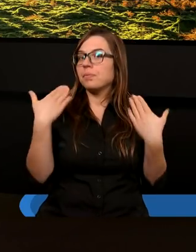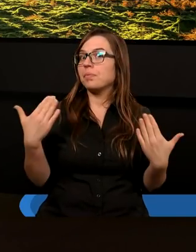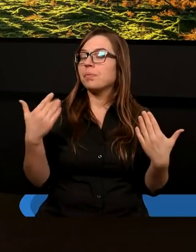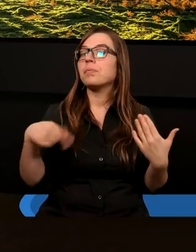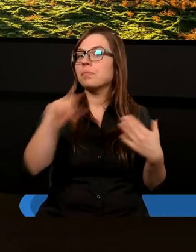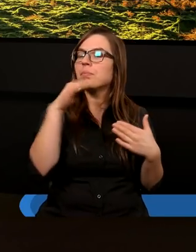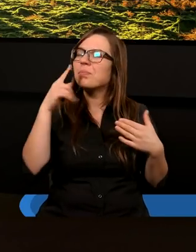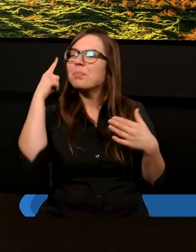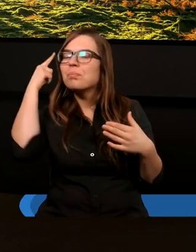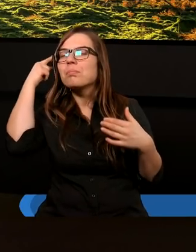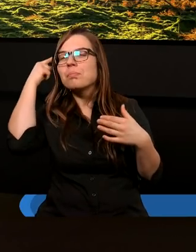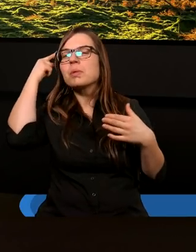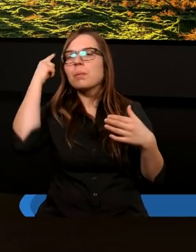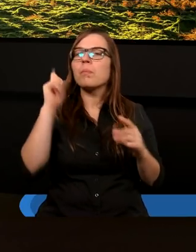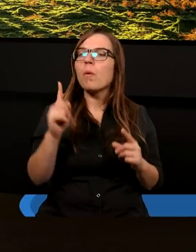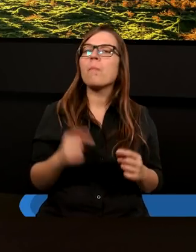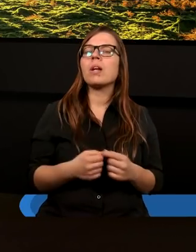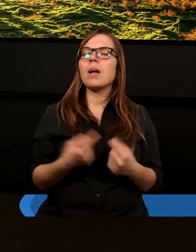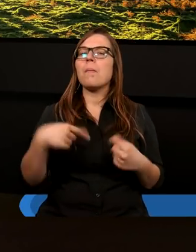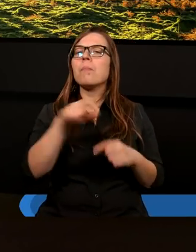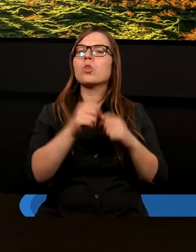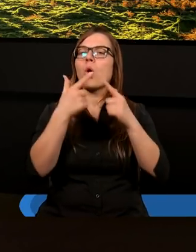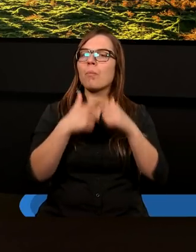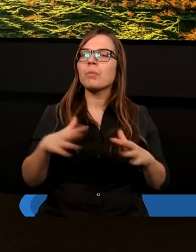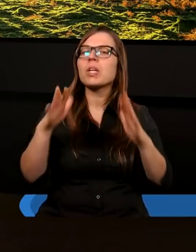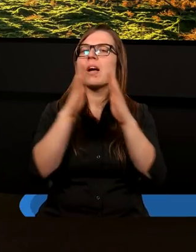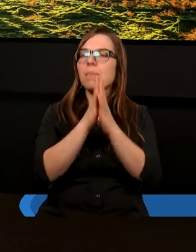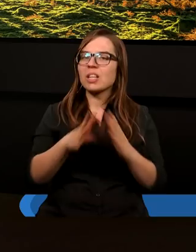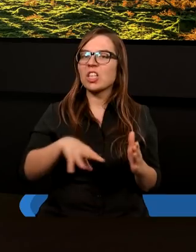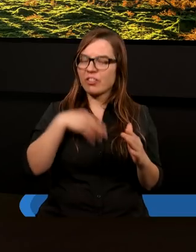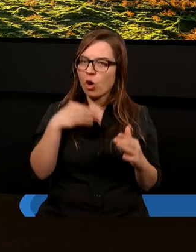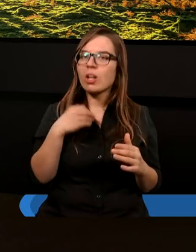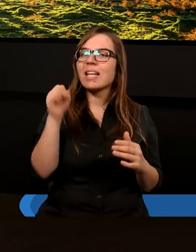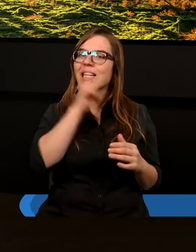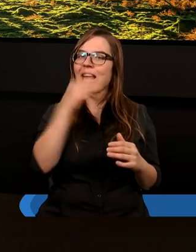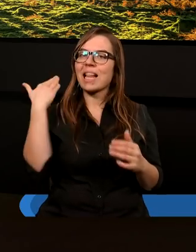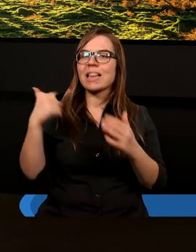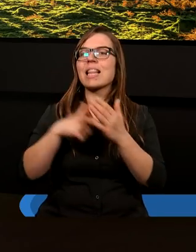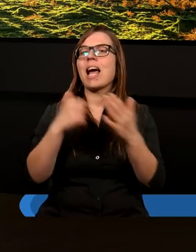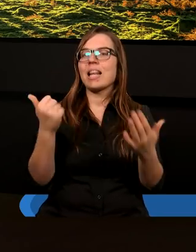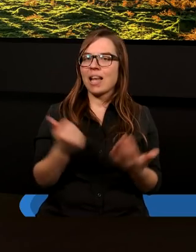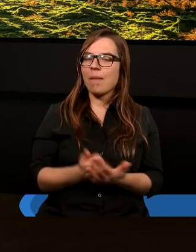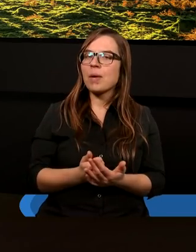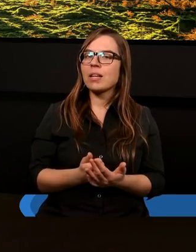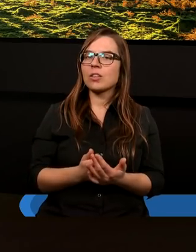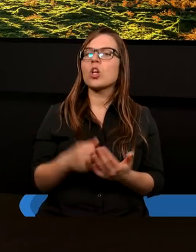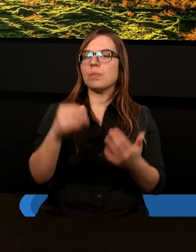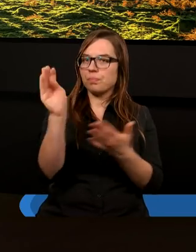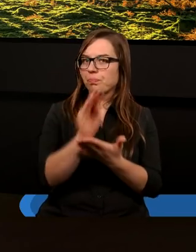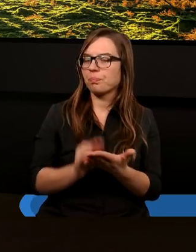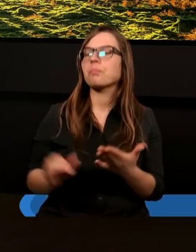przypominając tylko, nawiążmy do przybytku czy świątyni w Starym Testamencie. Opisany